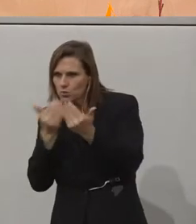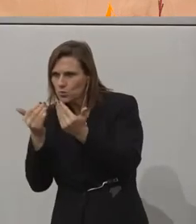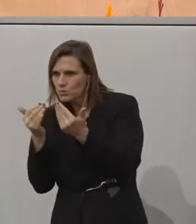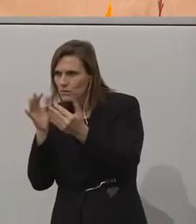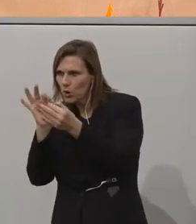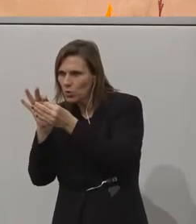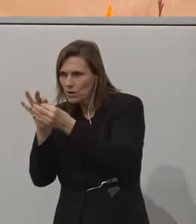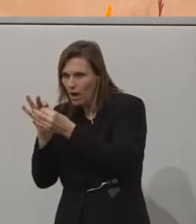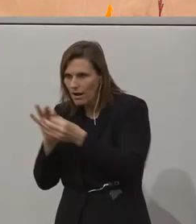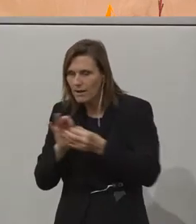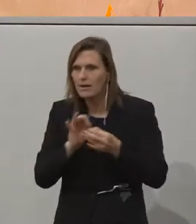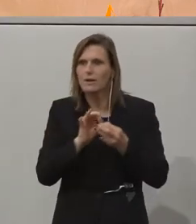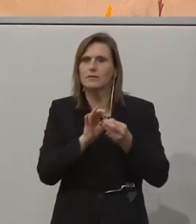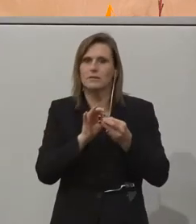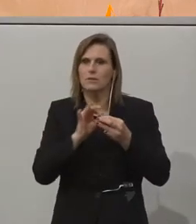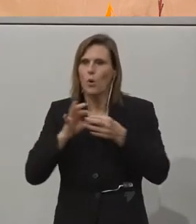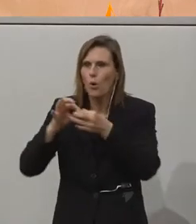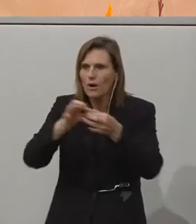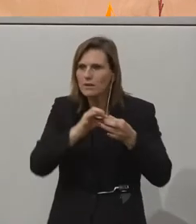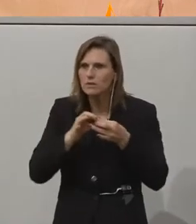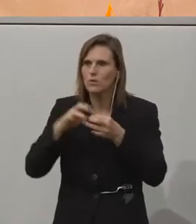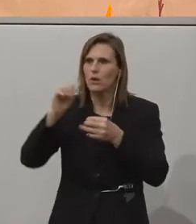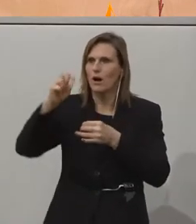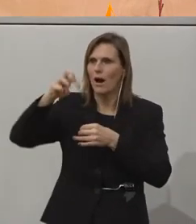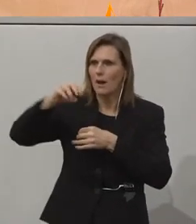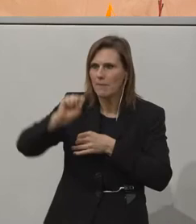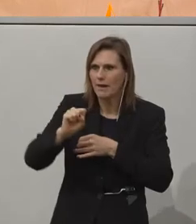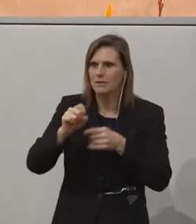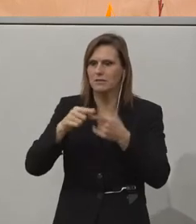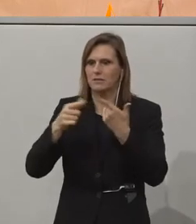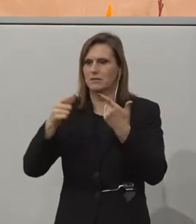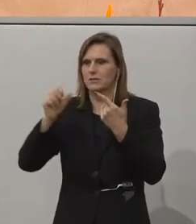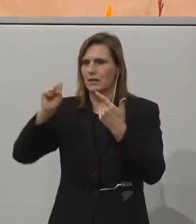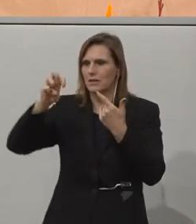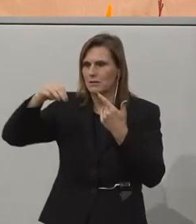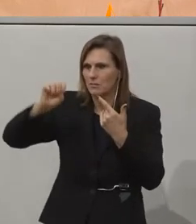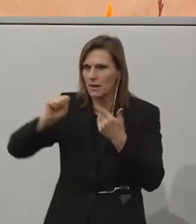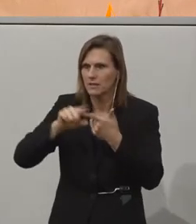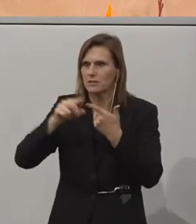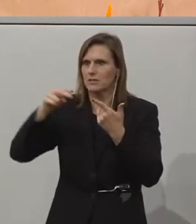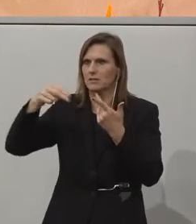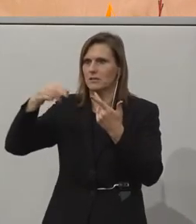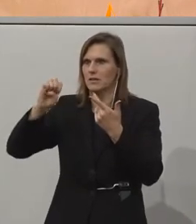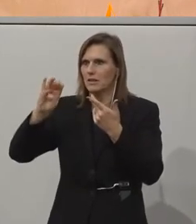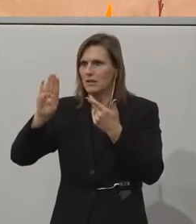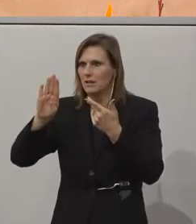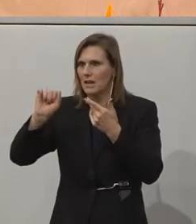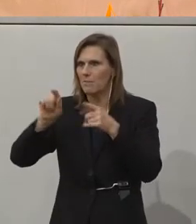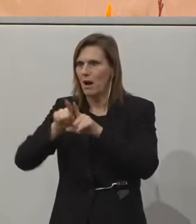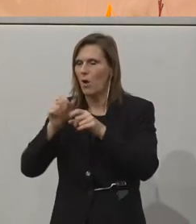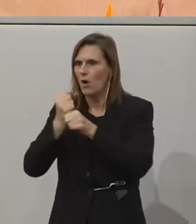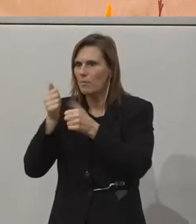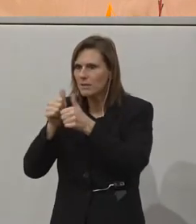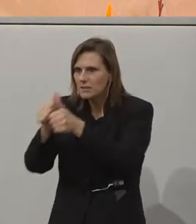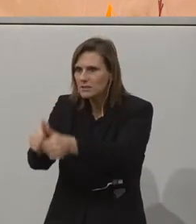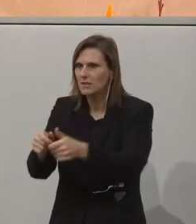allen Organisationen, AMS, SMS, die NEBA, Werke, also Arbeitsassistenzen und